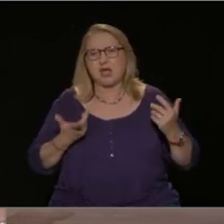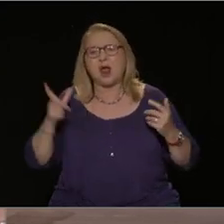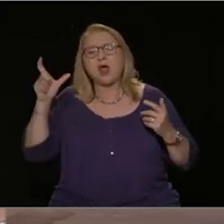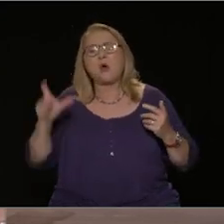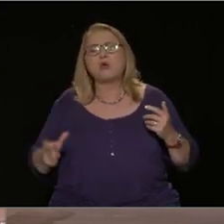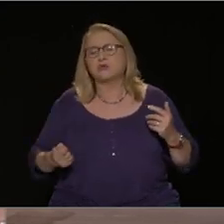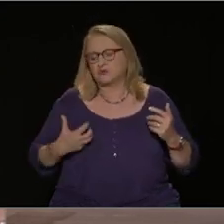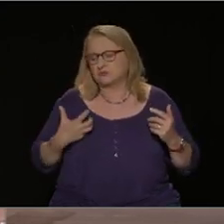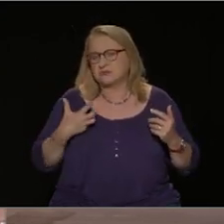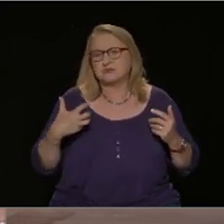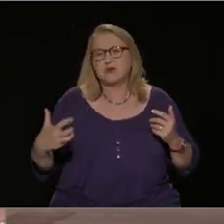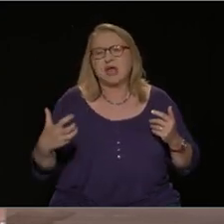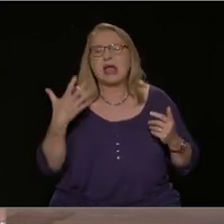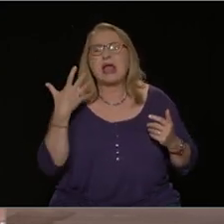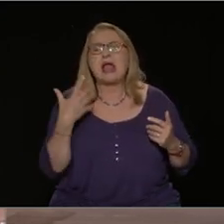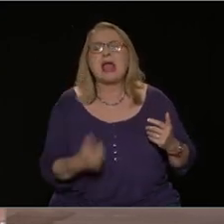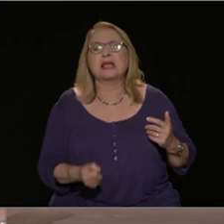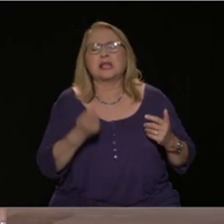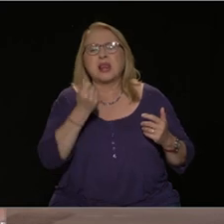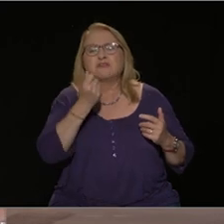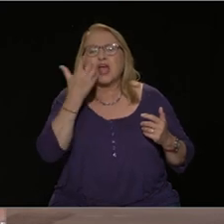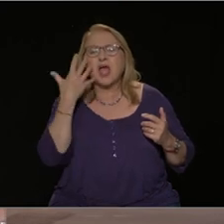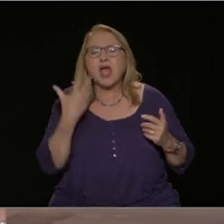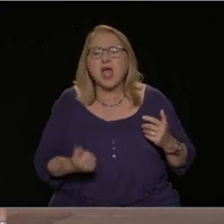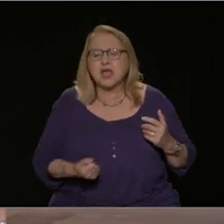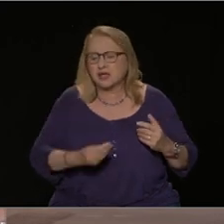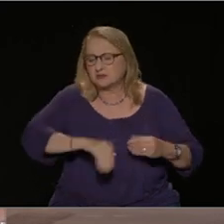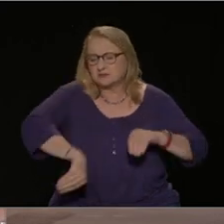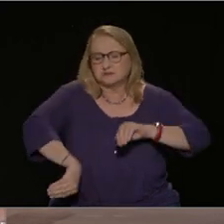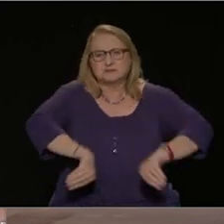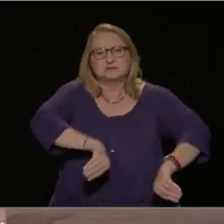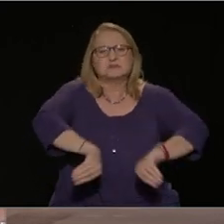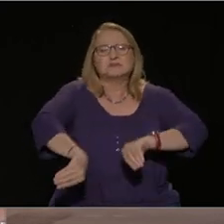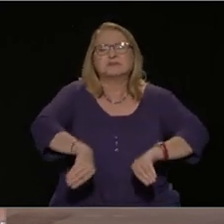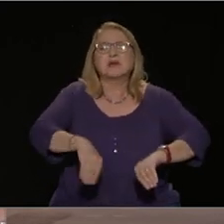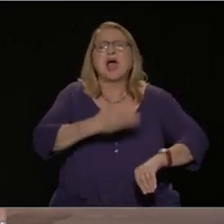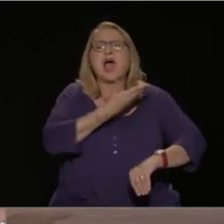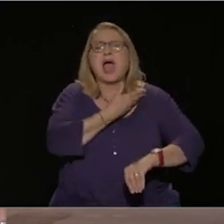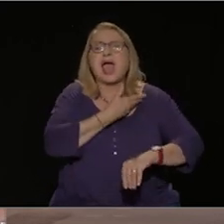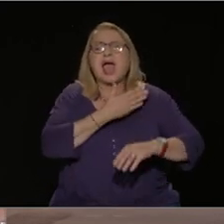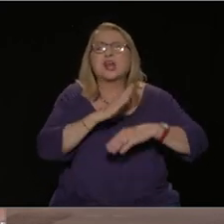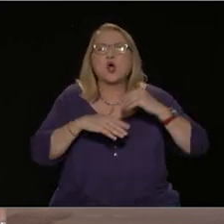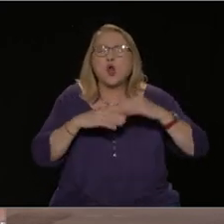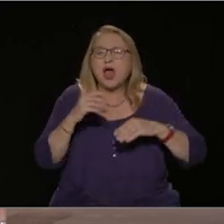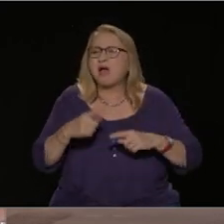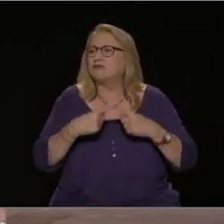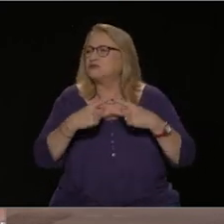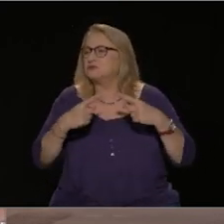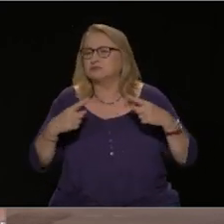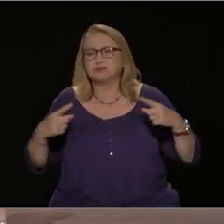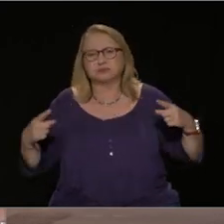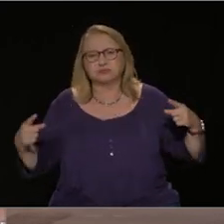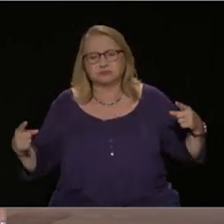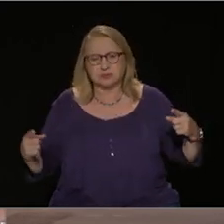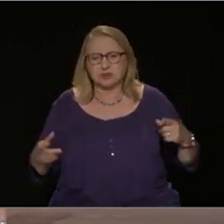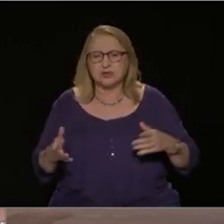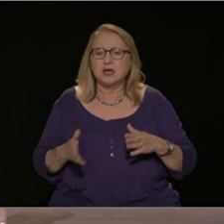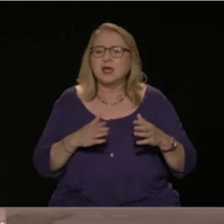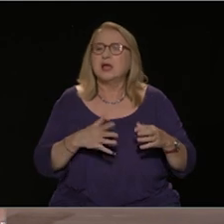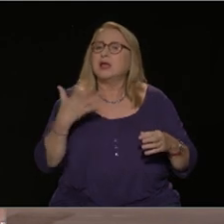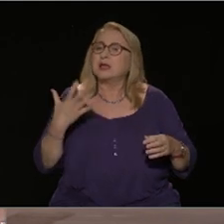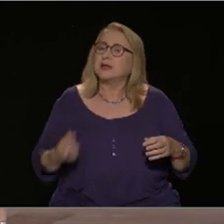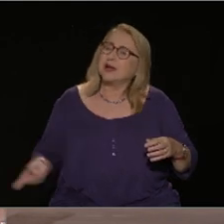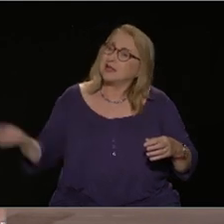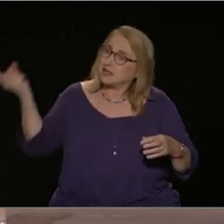εργολάβους και σε διάφορες φιέστες. Υπάρχει και μία άλλη πτυχή όμως του επιτελικού κράτους, αυτού της βελτιωμένης εκδοχής